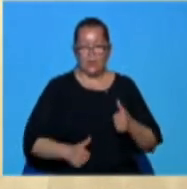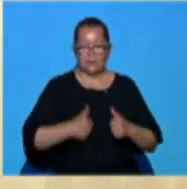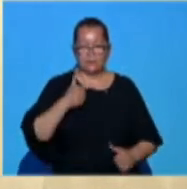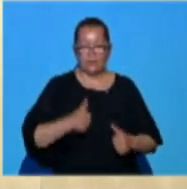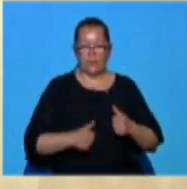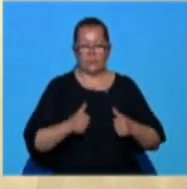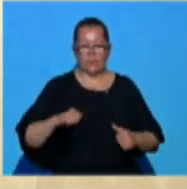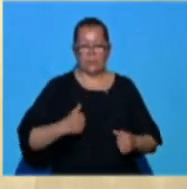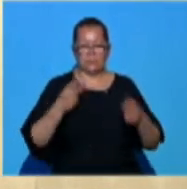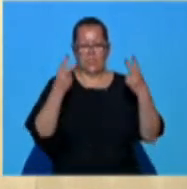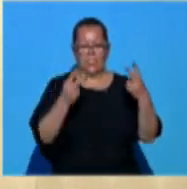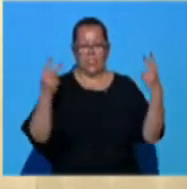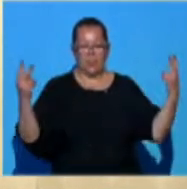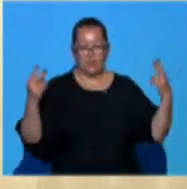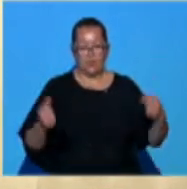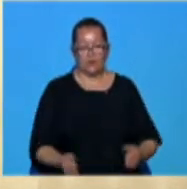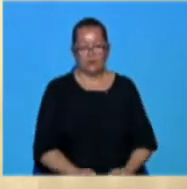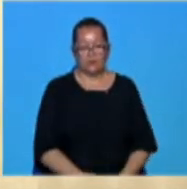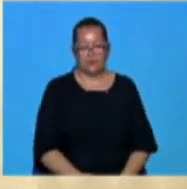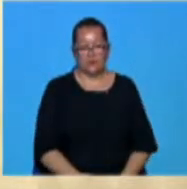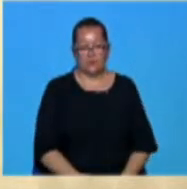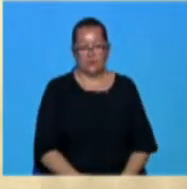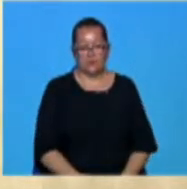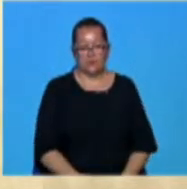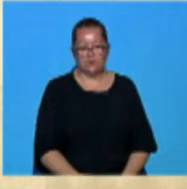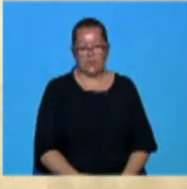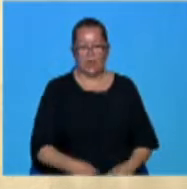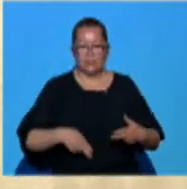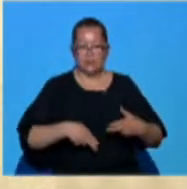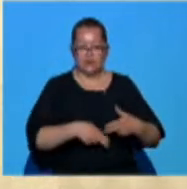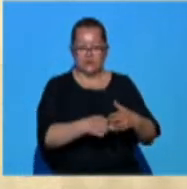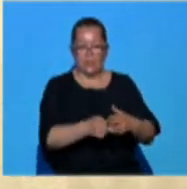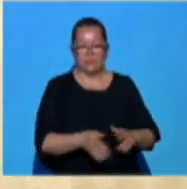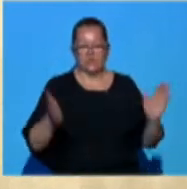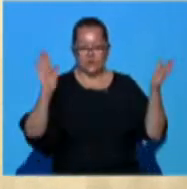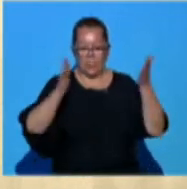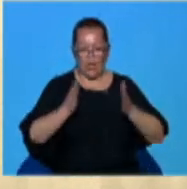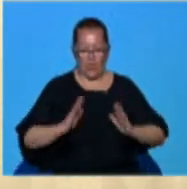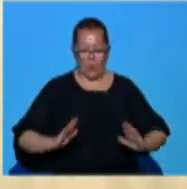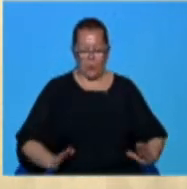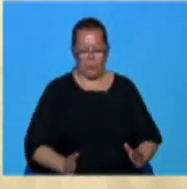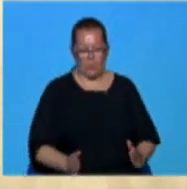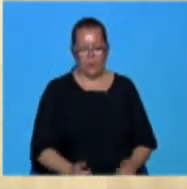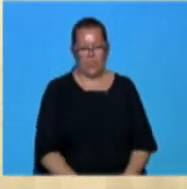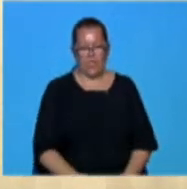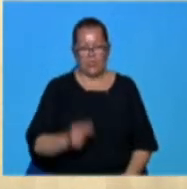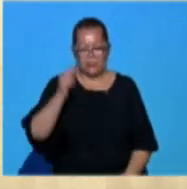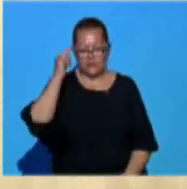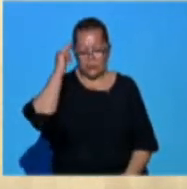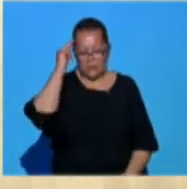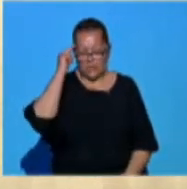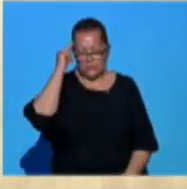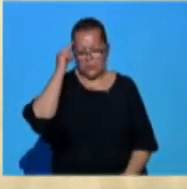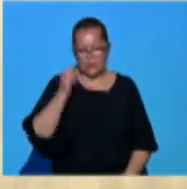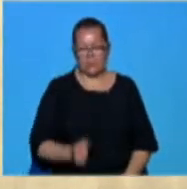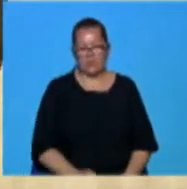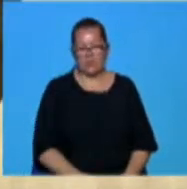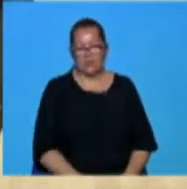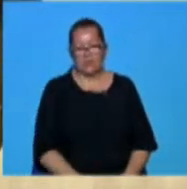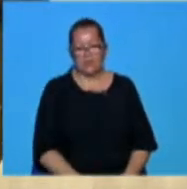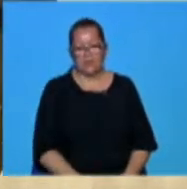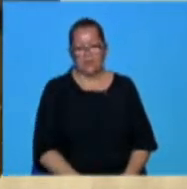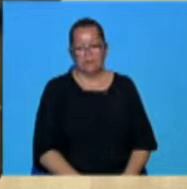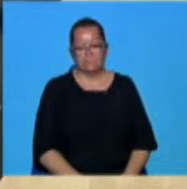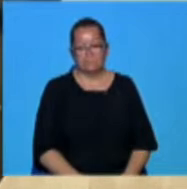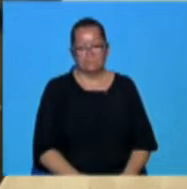și care ajută în primul rând la formarea noastră individuală, din casă, mintele dovedere și al sănătății și mentale.